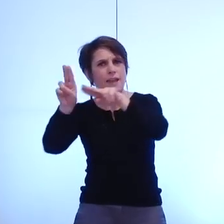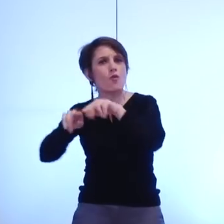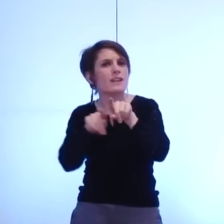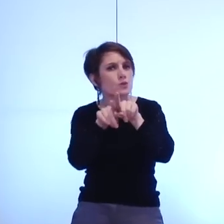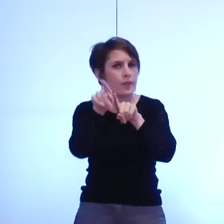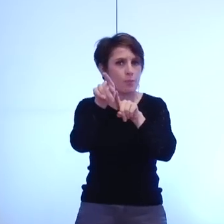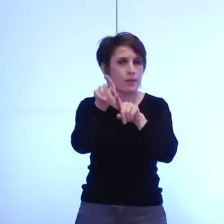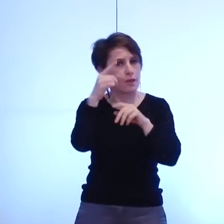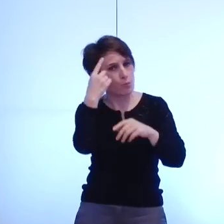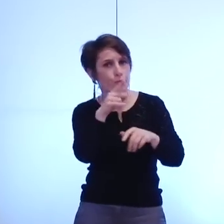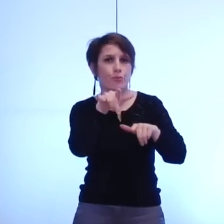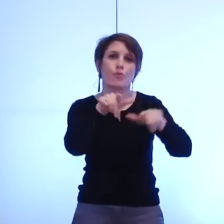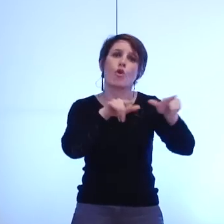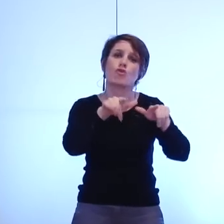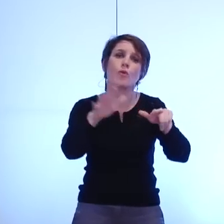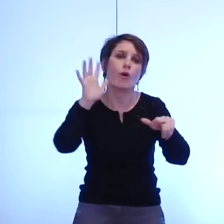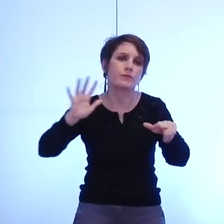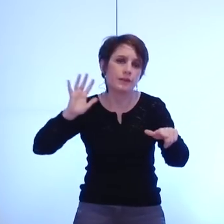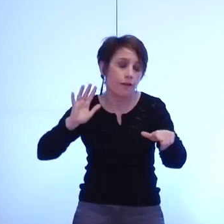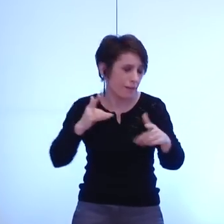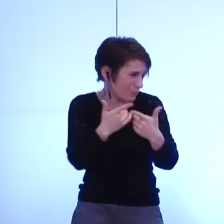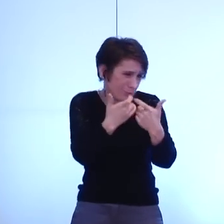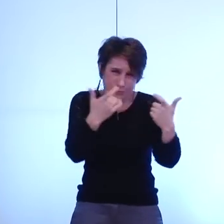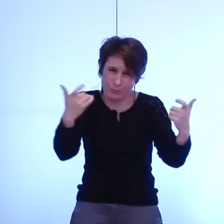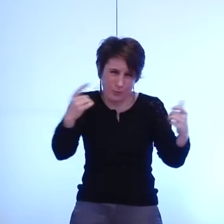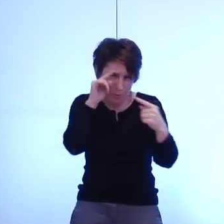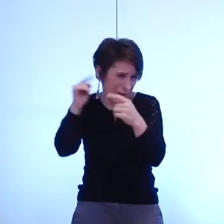des logements nous pensons à tout cela